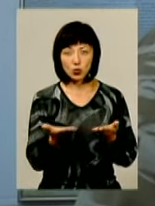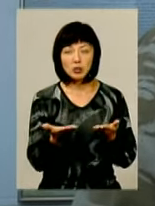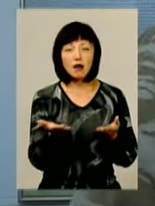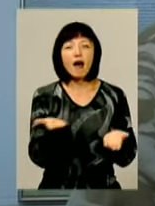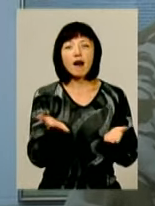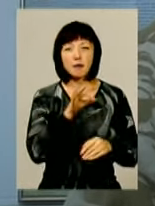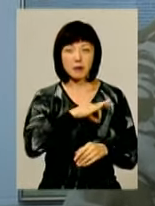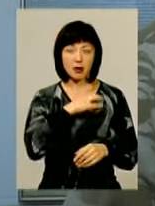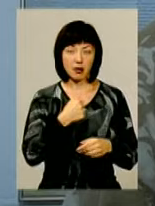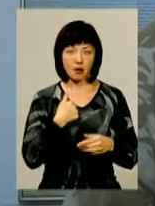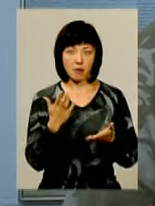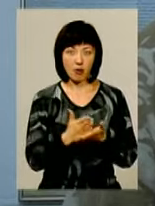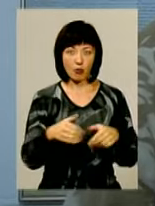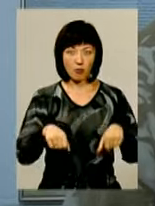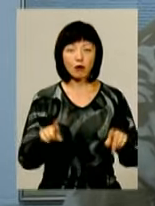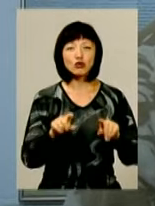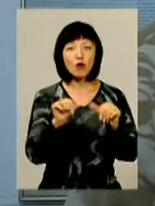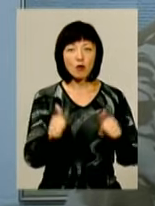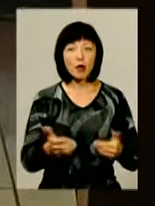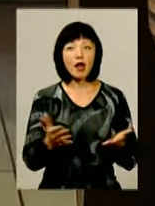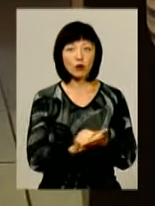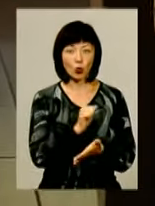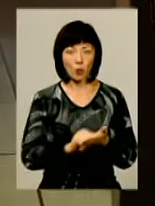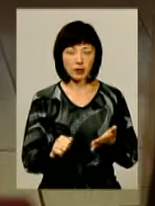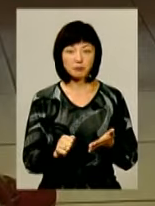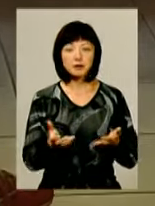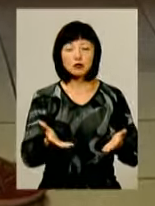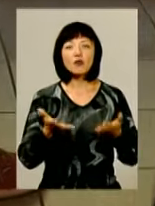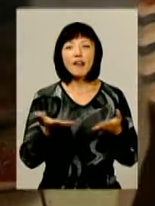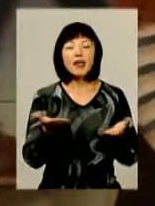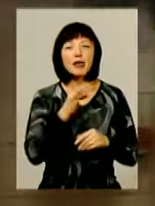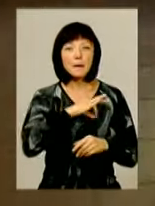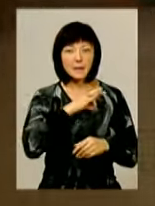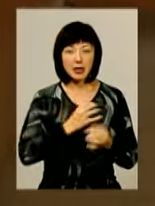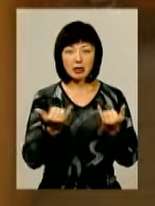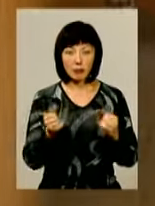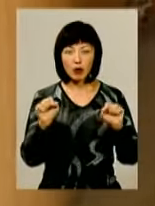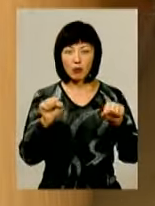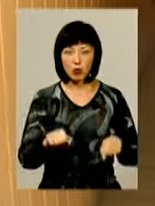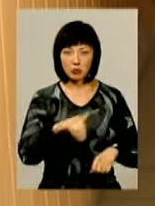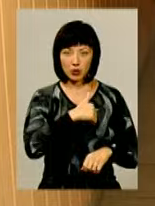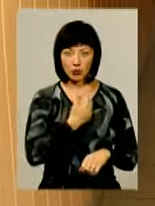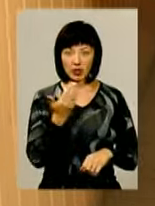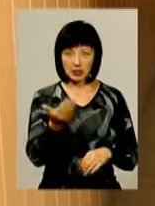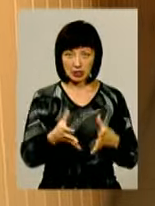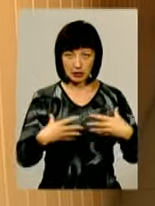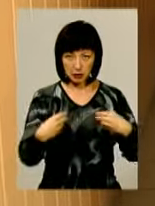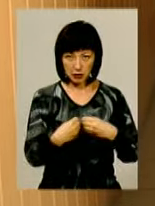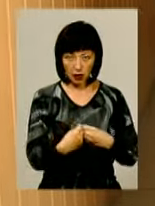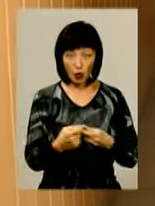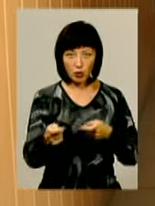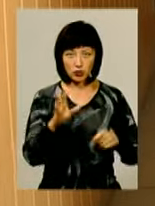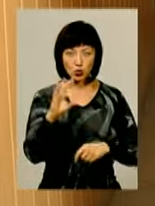мені пільги, що оформляти, які документи. З'ясувати, на які пільги відтепер може претендувати її сім'я, до